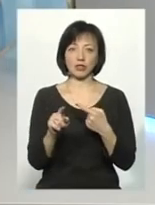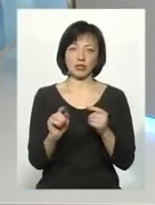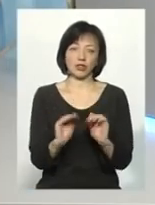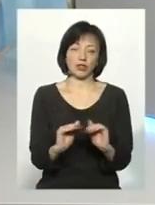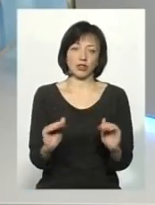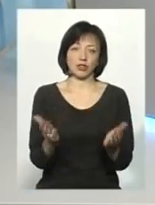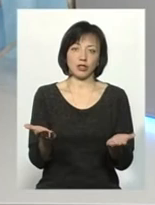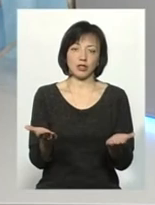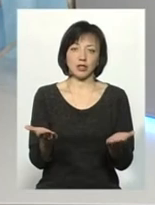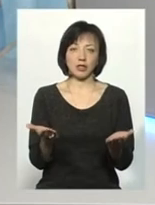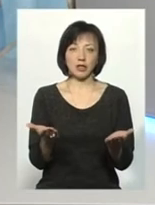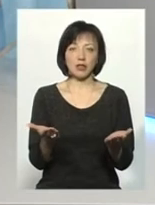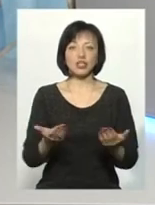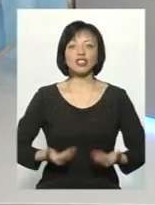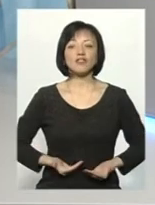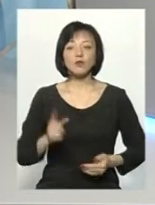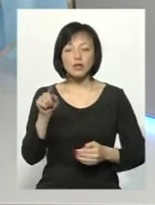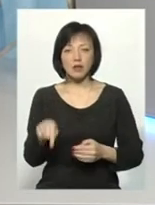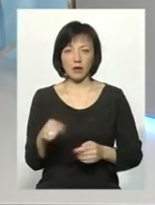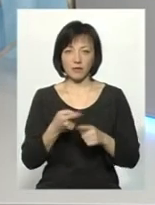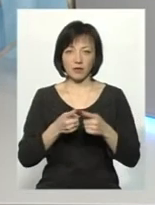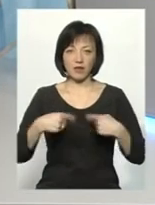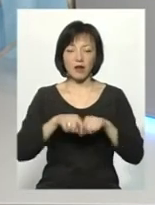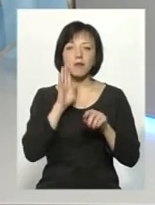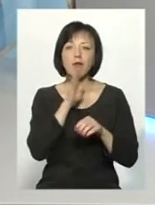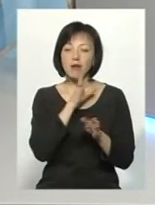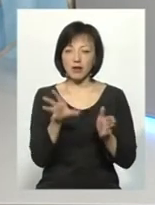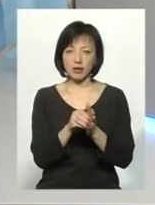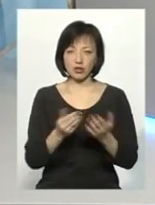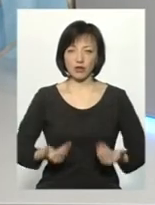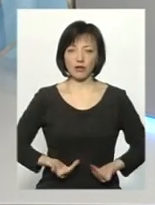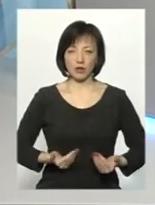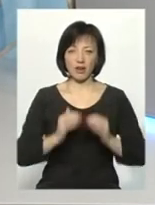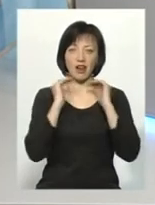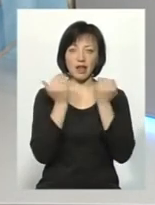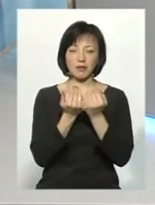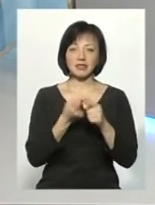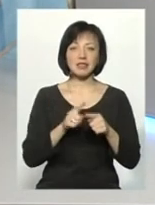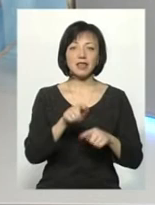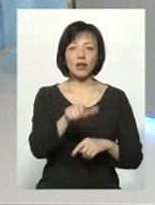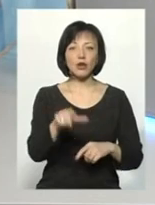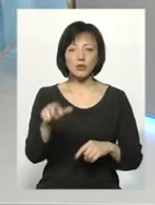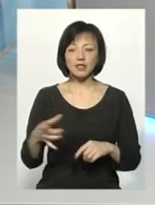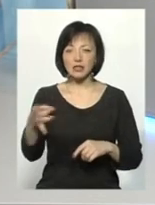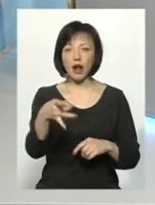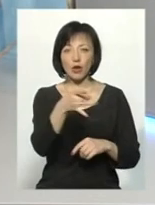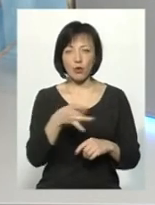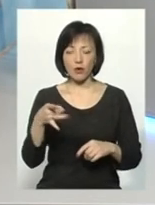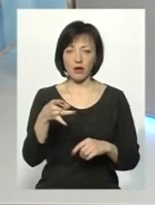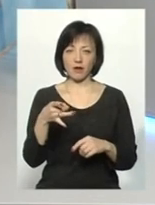для цих дітей. Вони живуть там, і матері там живуть, люди живуть в реанімації. Це люди з районів,